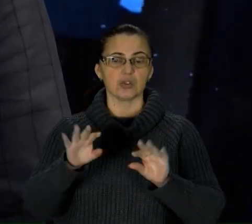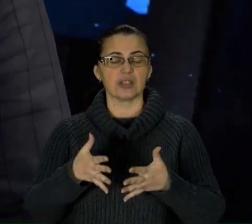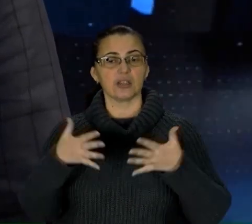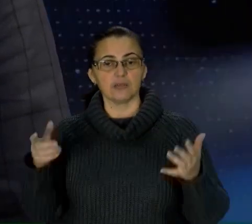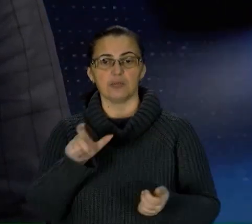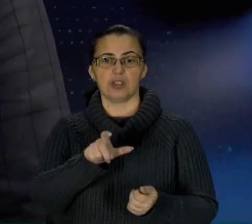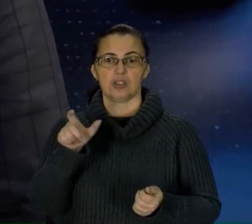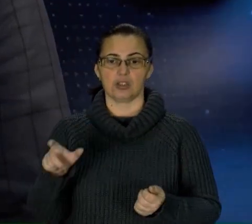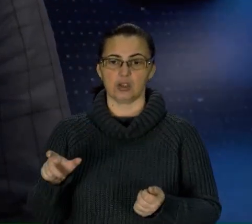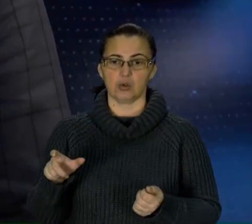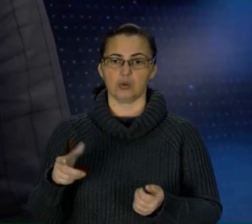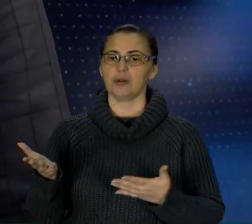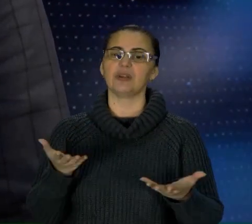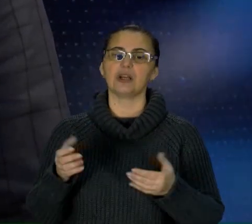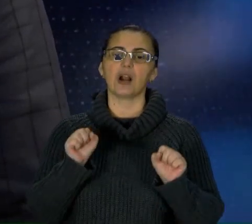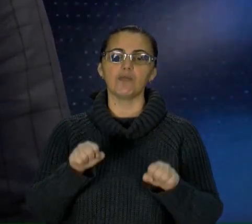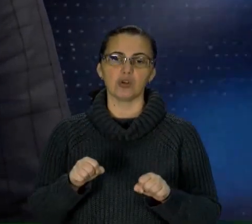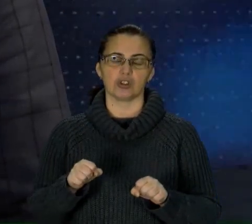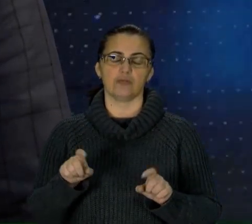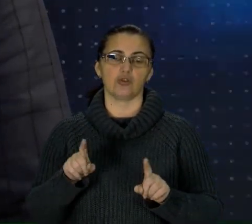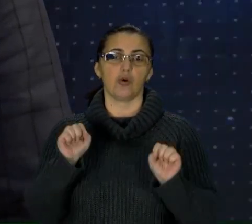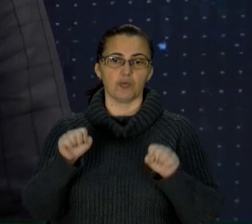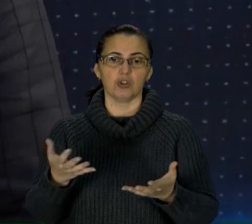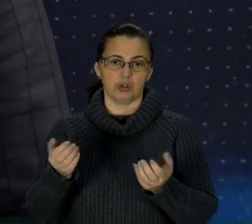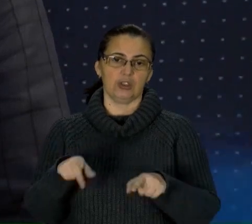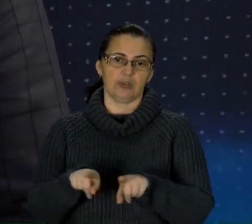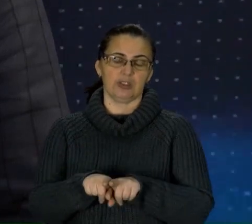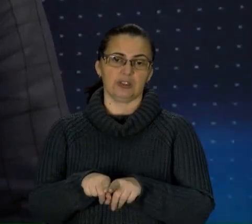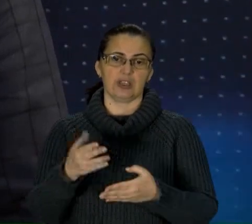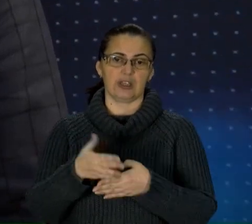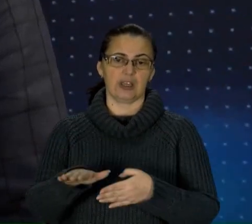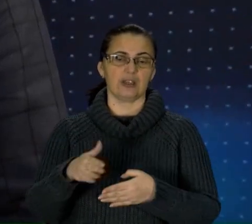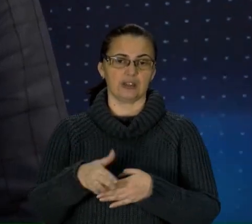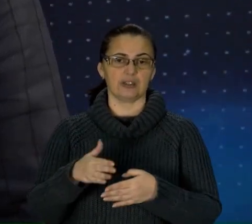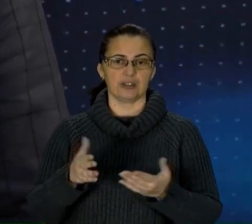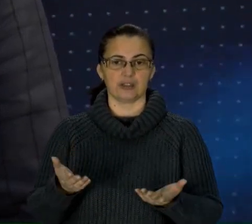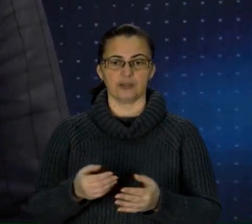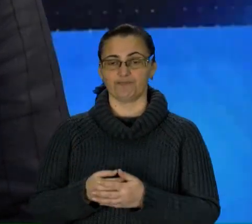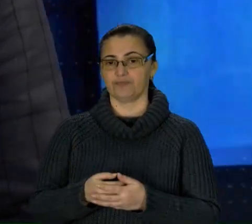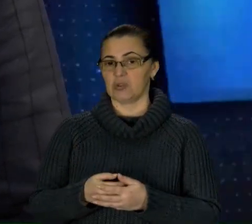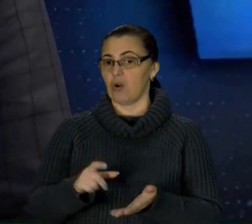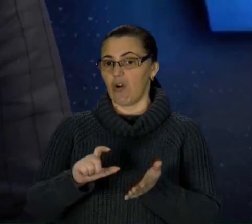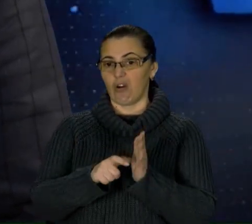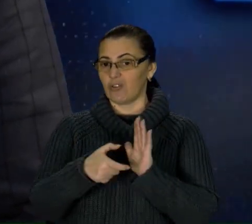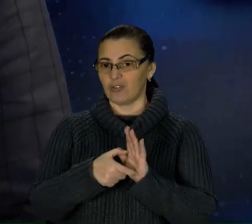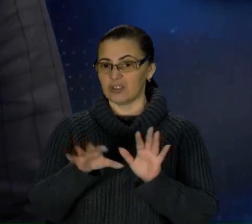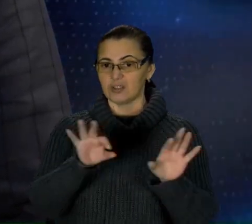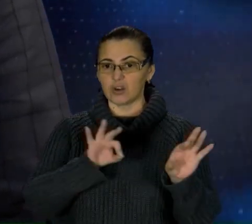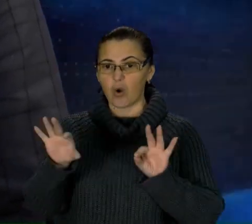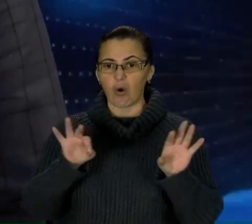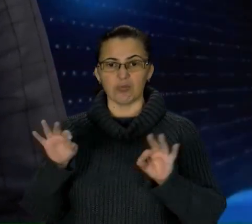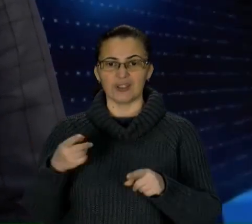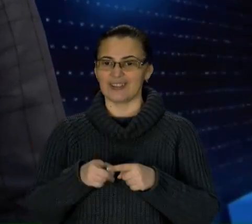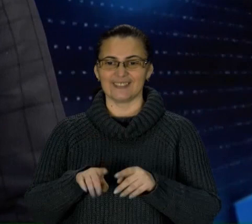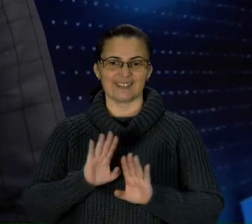яка можливість, що можна отримати такий кредит. Друге, квартиру вибирати, розумієте, це не придбати мобільний телефон. Вам потрібно